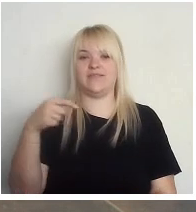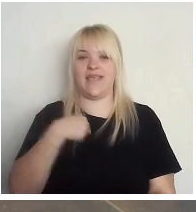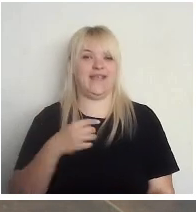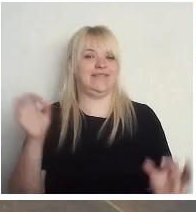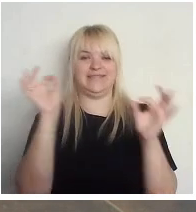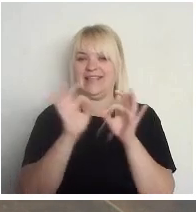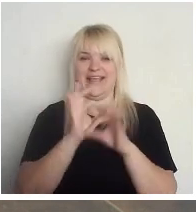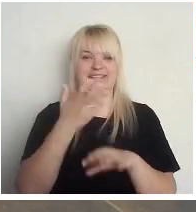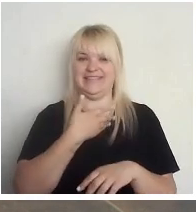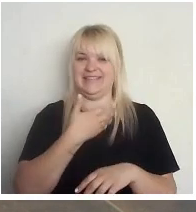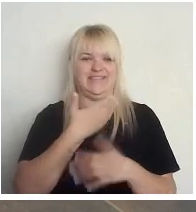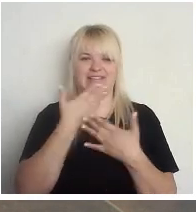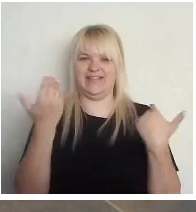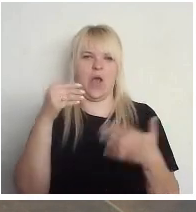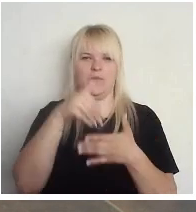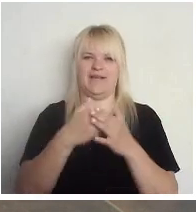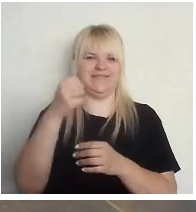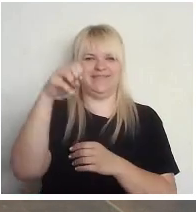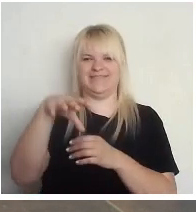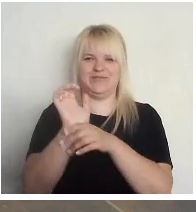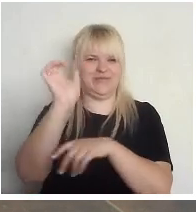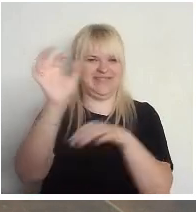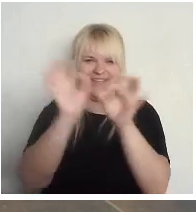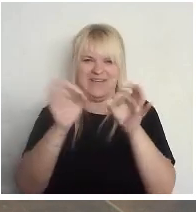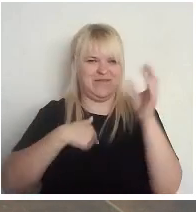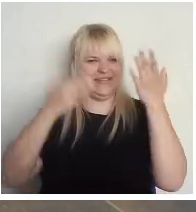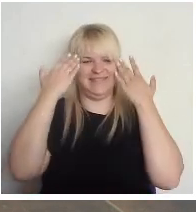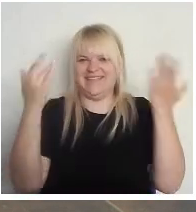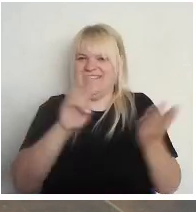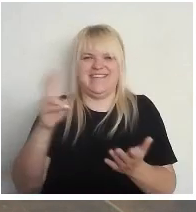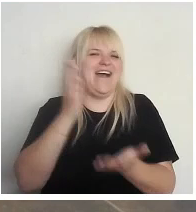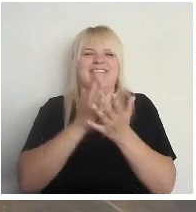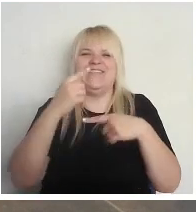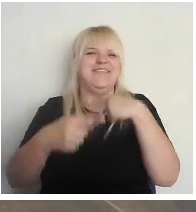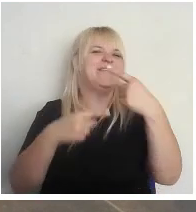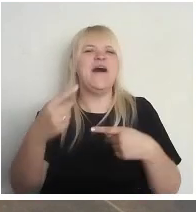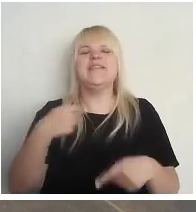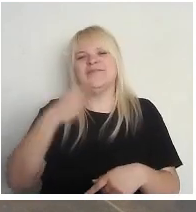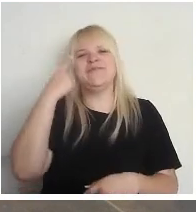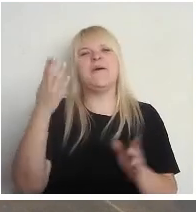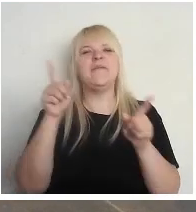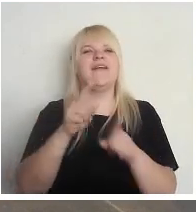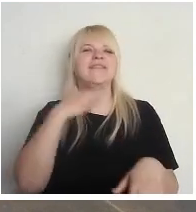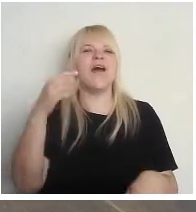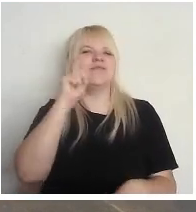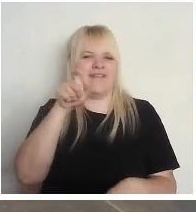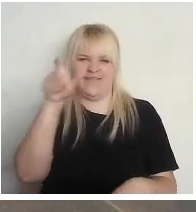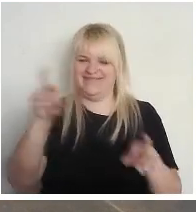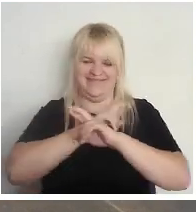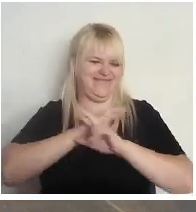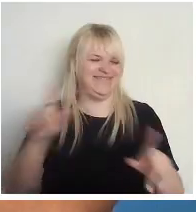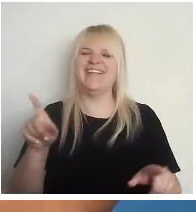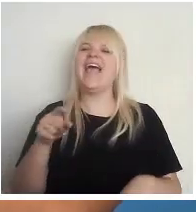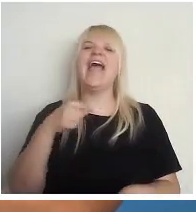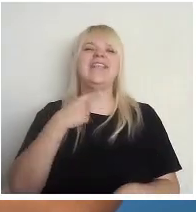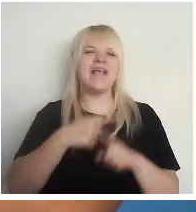sūtījis neko pa pastu, es pat nezinu, kā tas notiek, un es pieņemu, ka daudziem jauniešiem tā būtu tāpēc elektroniskā balsošana.